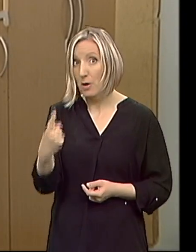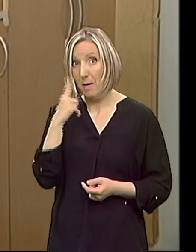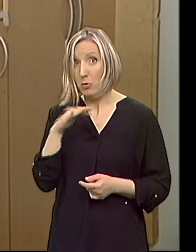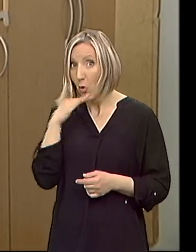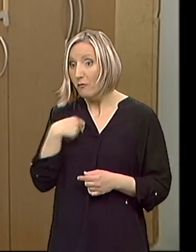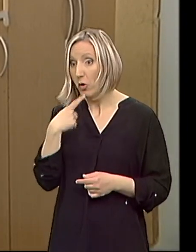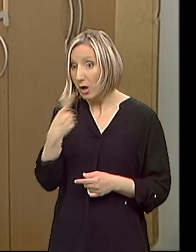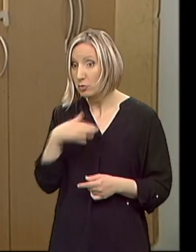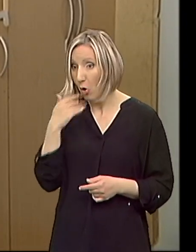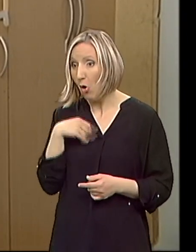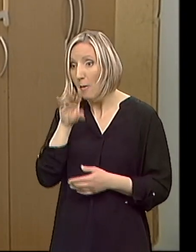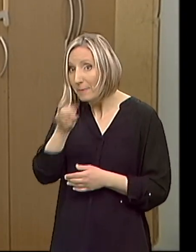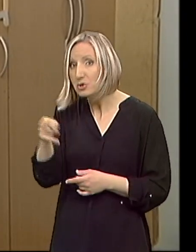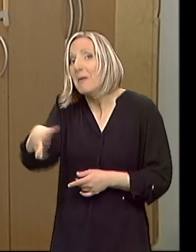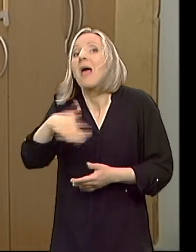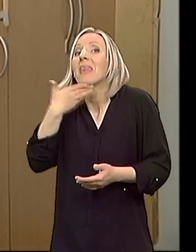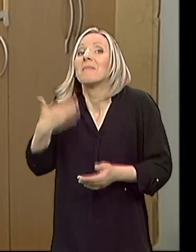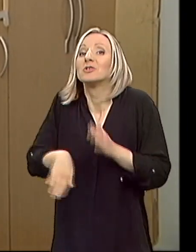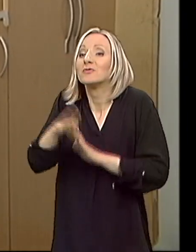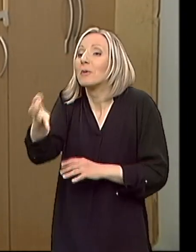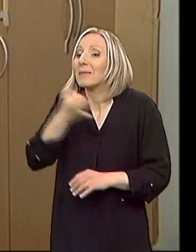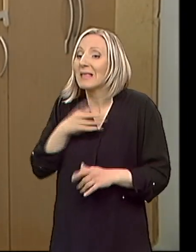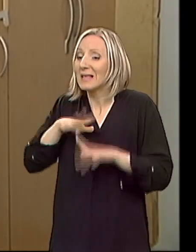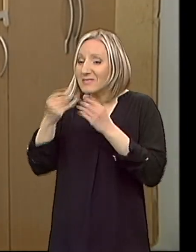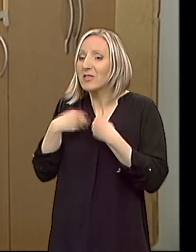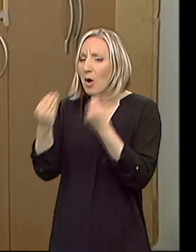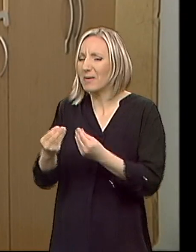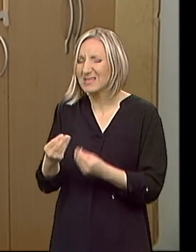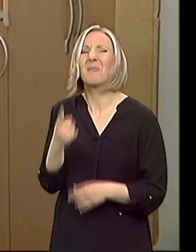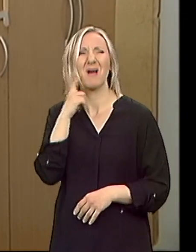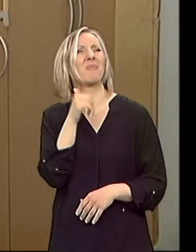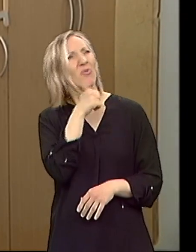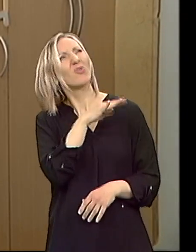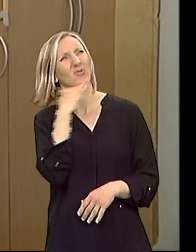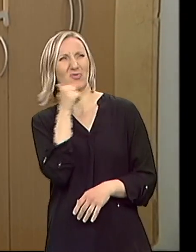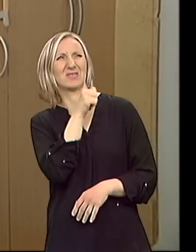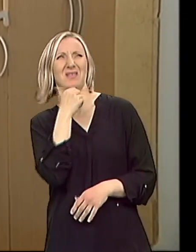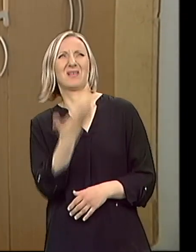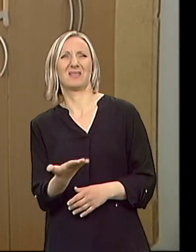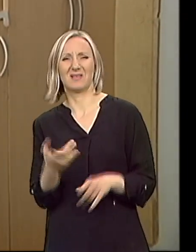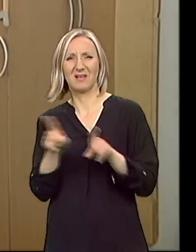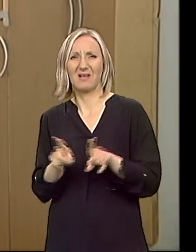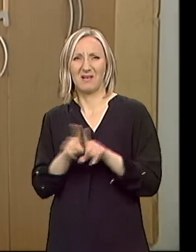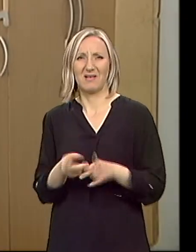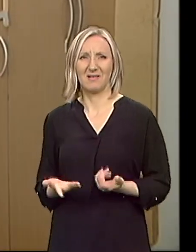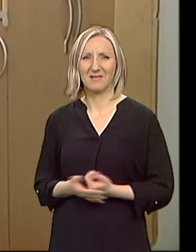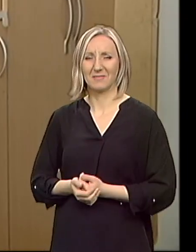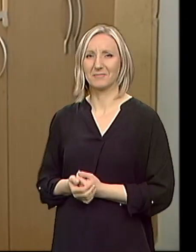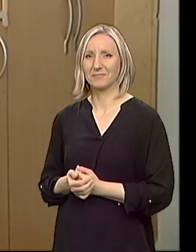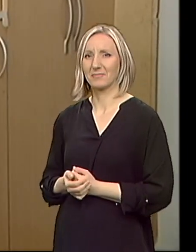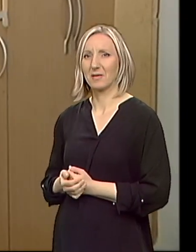jel ti ja mnogo pričam o tome, pa ti više nemaš pod pitanje, jer ti sve objasnim. Da, mama, nekada si dosadna. Tako da